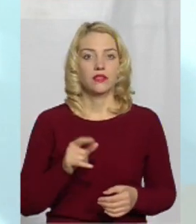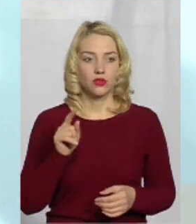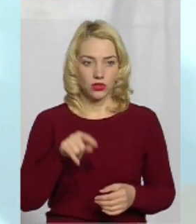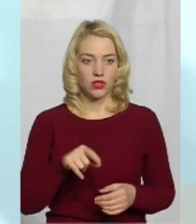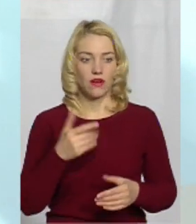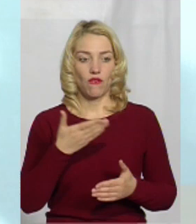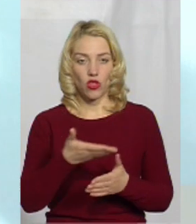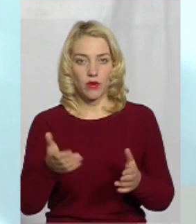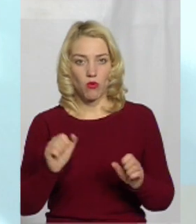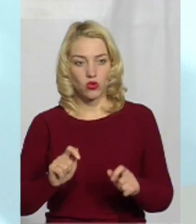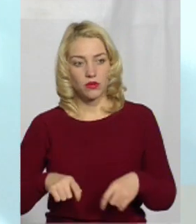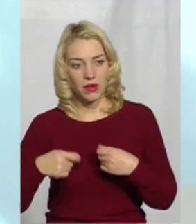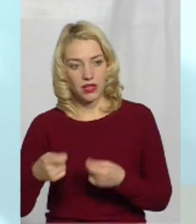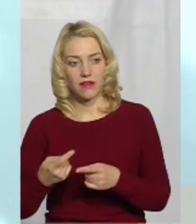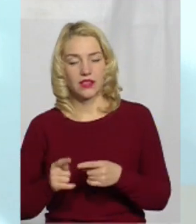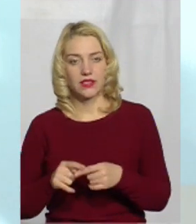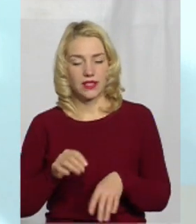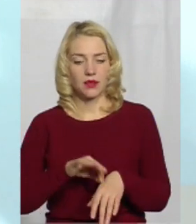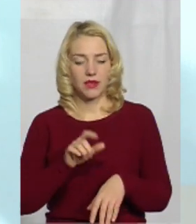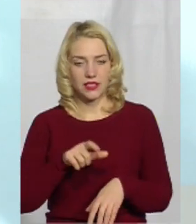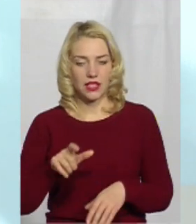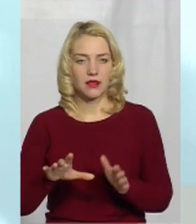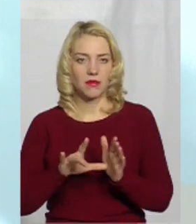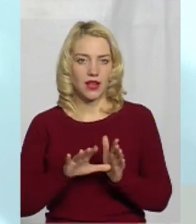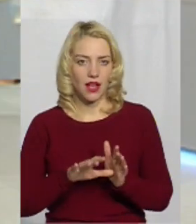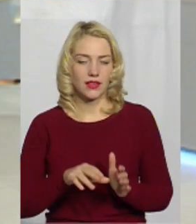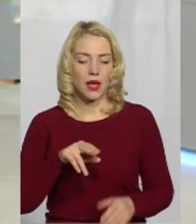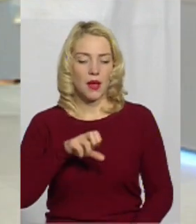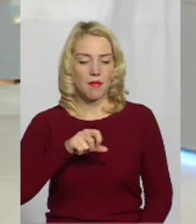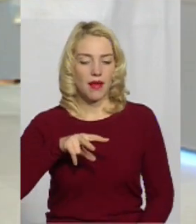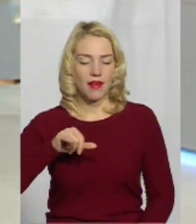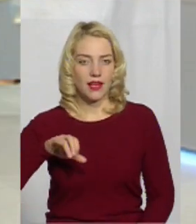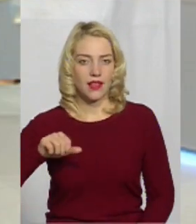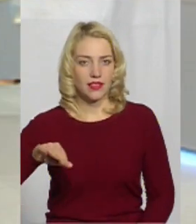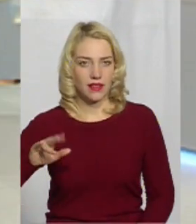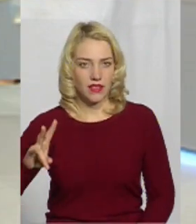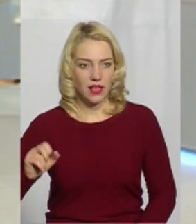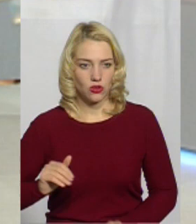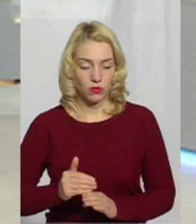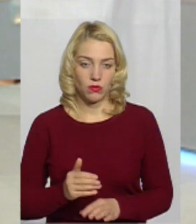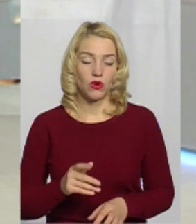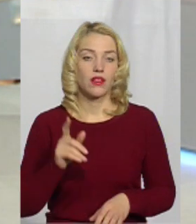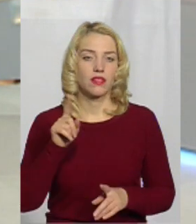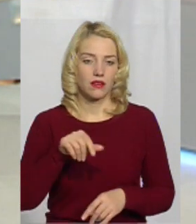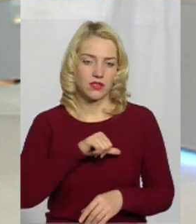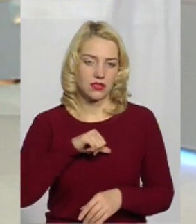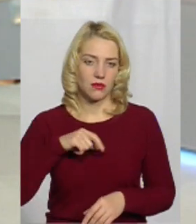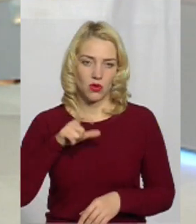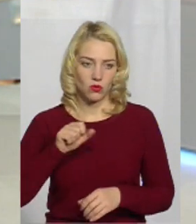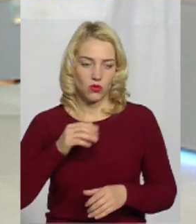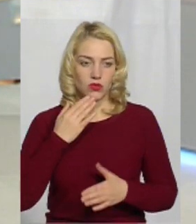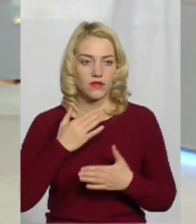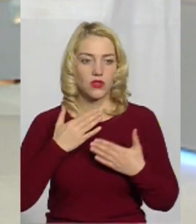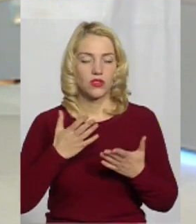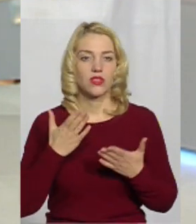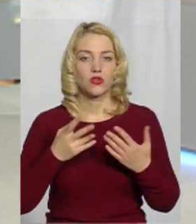можуть передавати цих пацієнтів бригаді паліативної допомоги. В принципі, пацієнти можуть і самі звернутися. Якщо ми